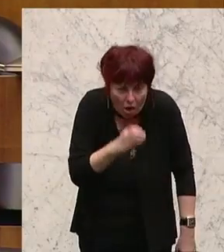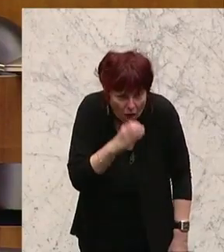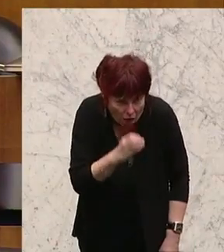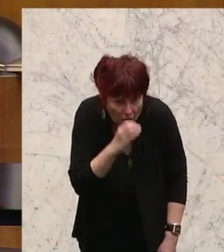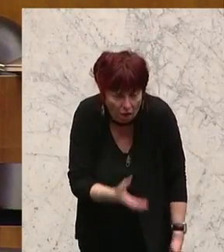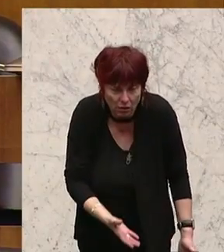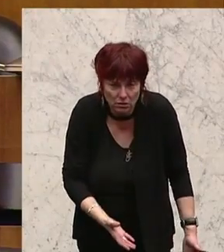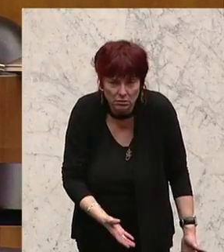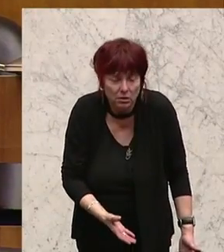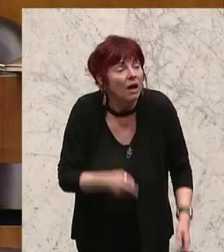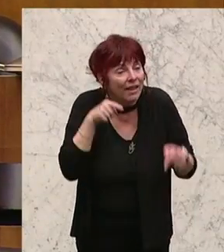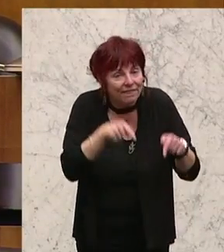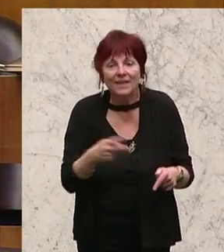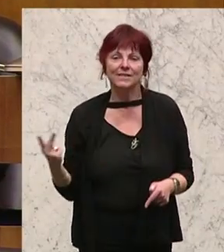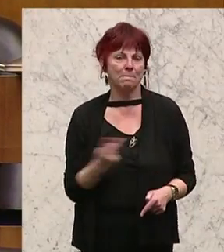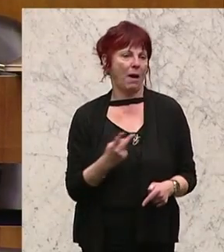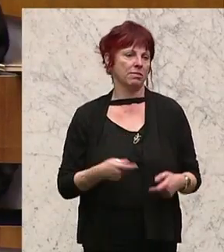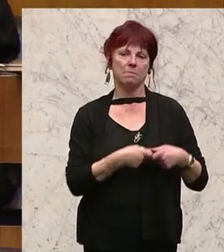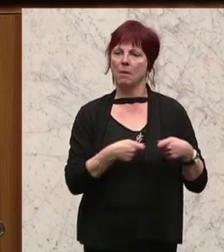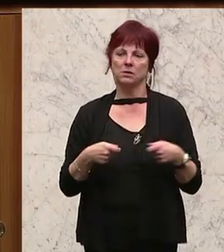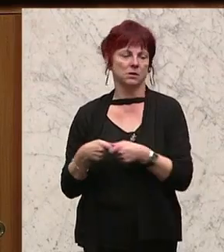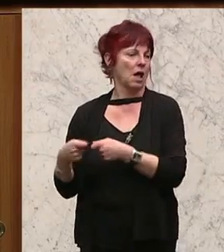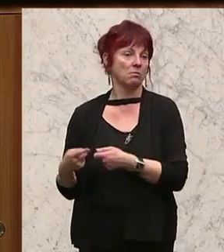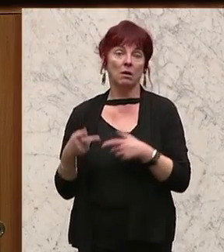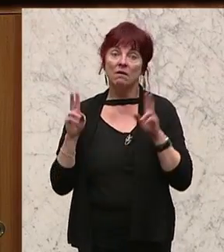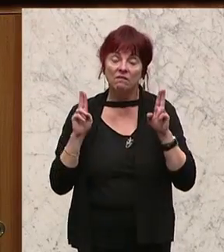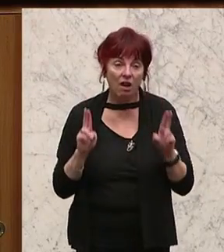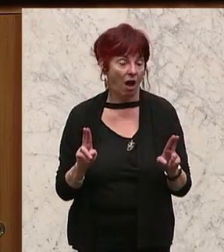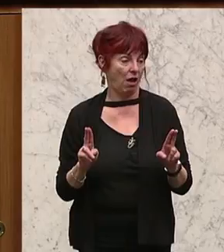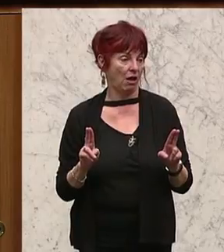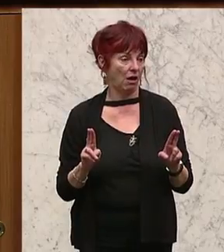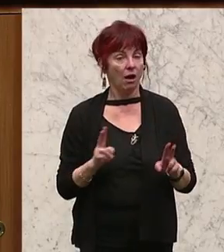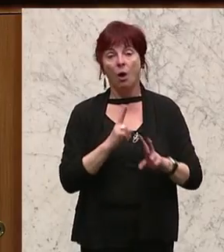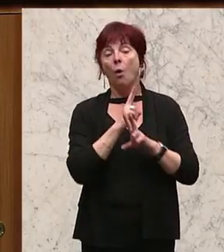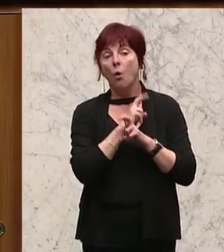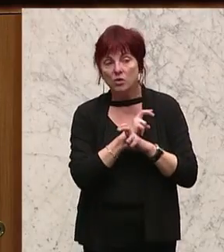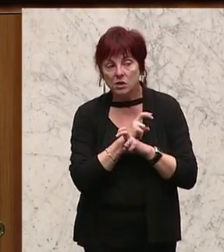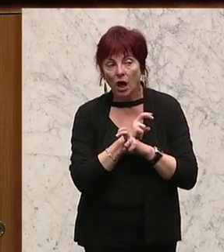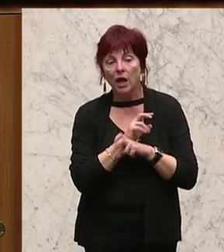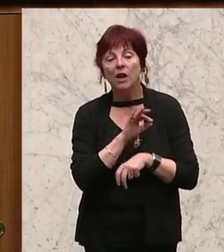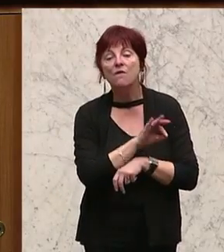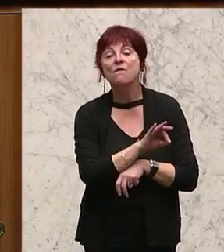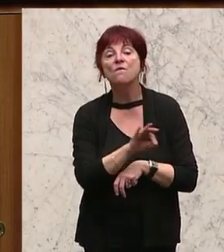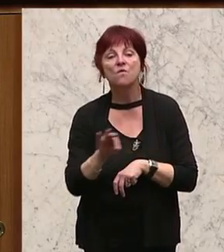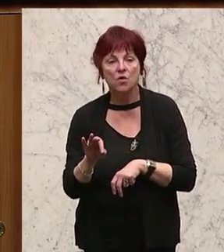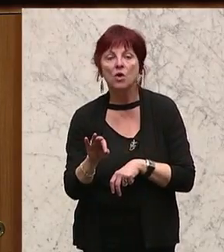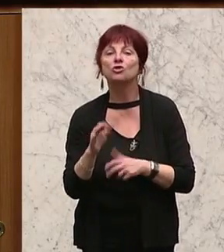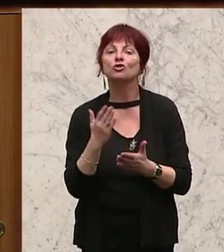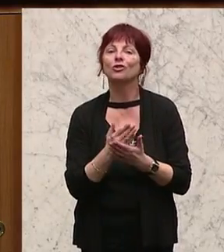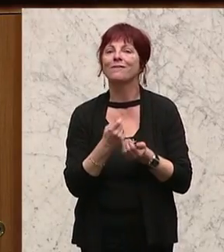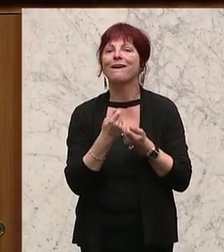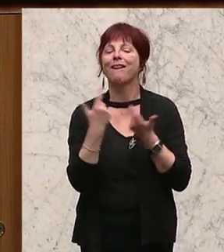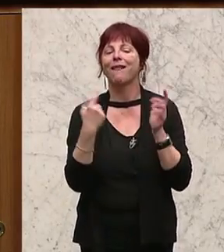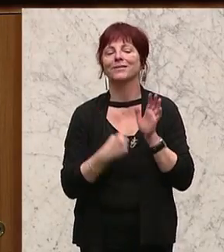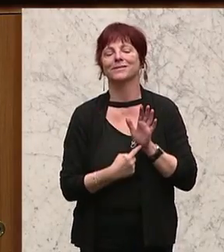Also diese beiden Maßnahmen sind es eigentlich, die den Österreicherinnen und Österreichern klar vor Augen führen,